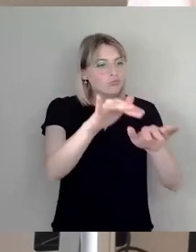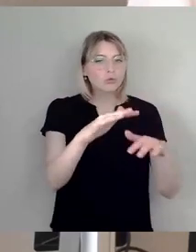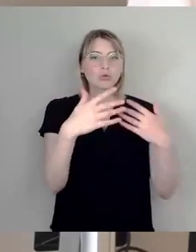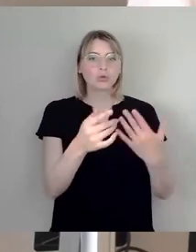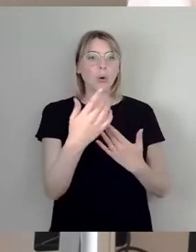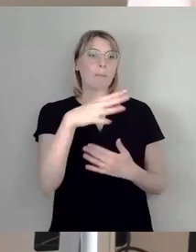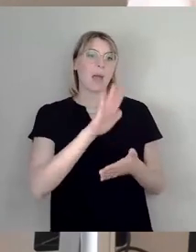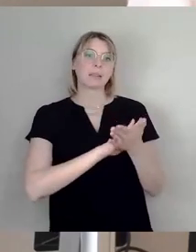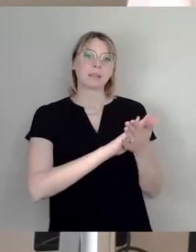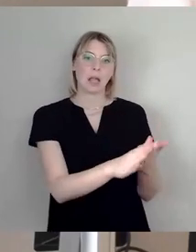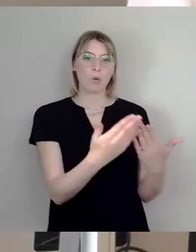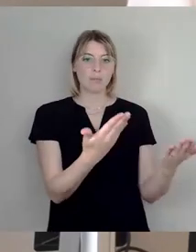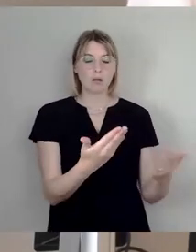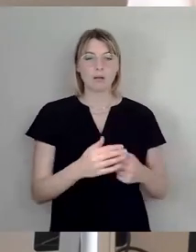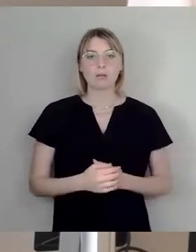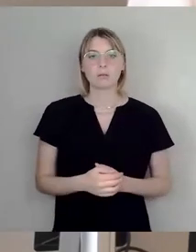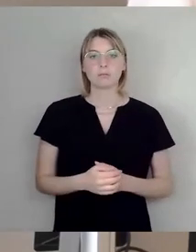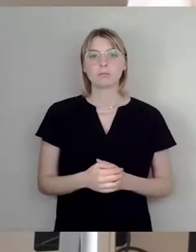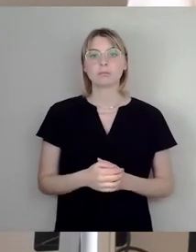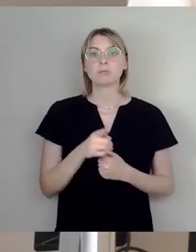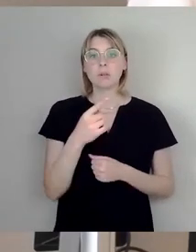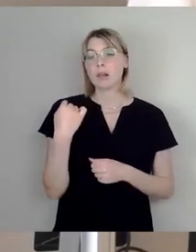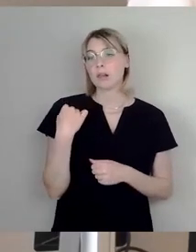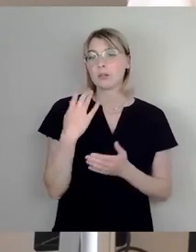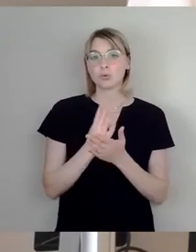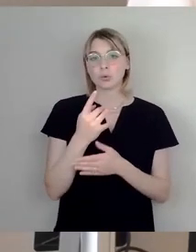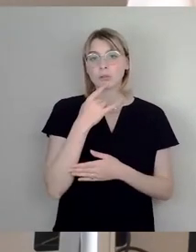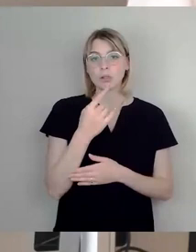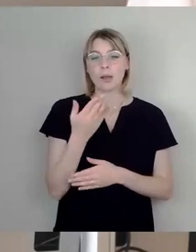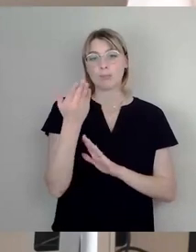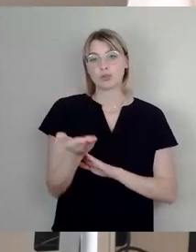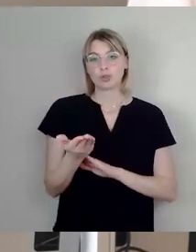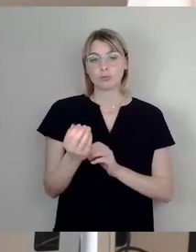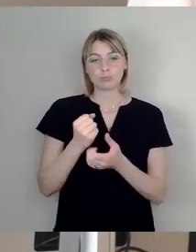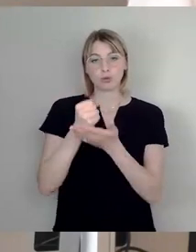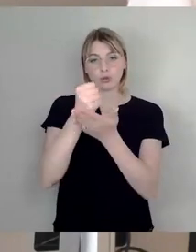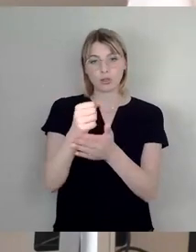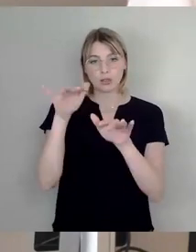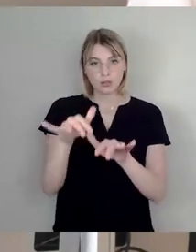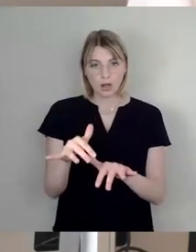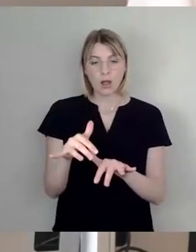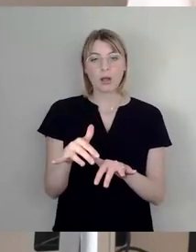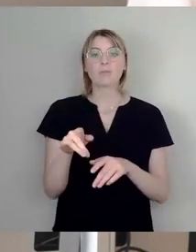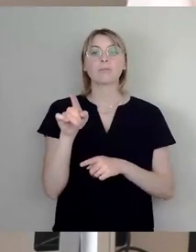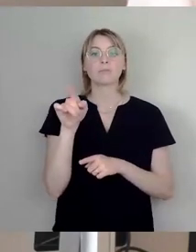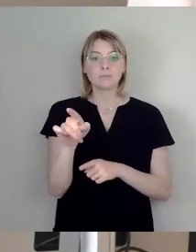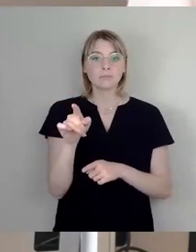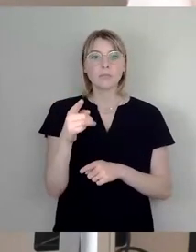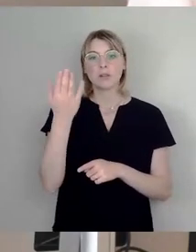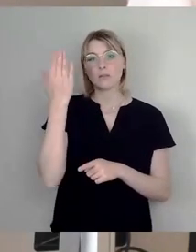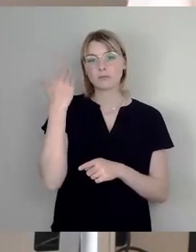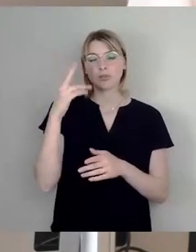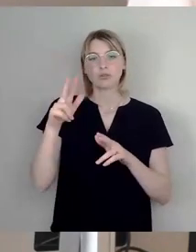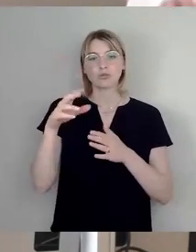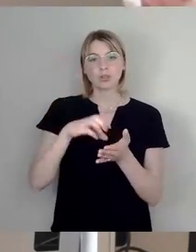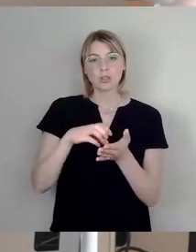Dazu haben Sie es gerade gesagt, wir haben ein Budget eingestellt, 150.000 Euro. Im Januar hat uns die Stadt berichtet, dass davon ungefähr die Hälfte